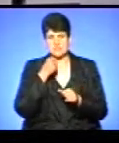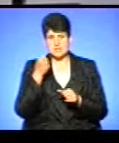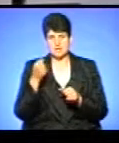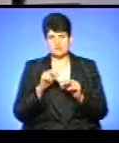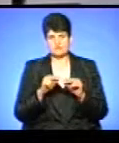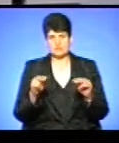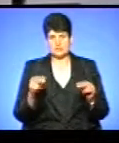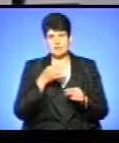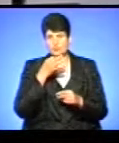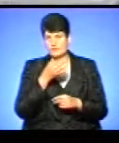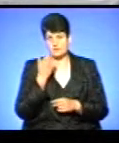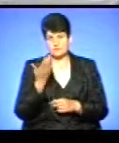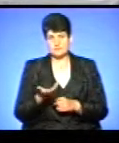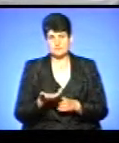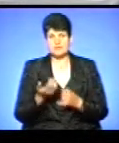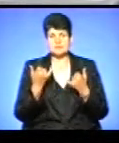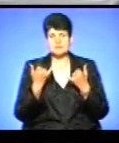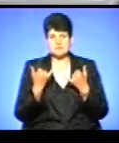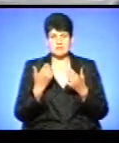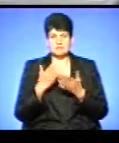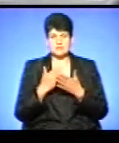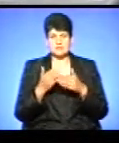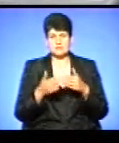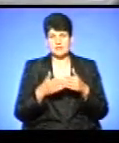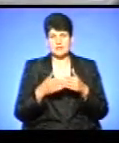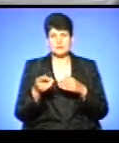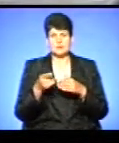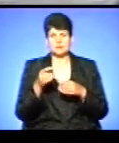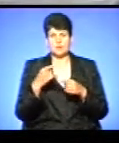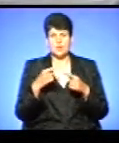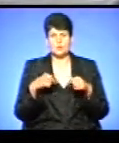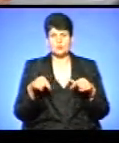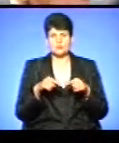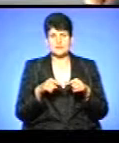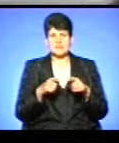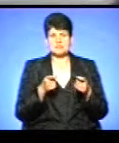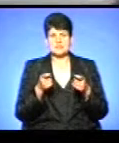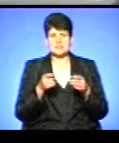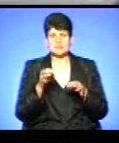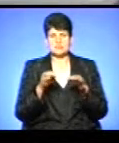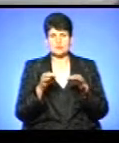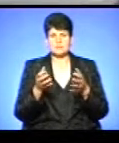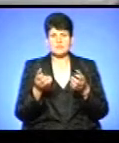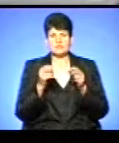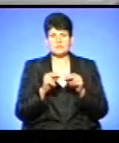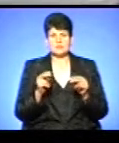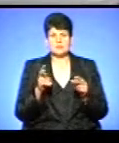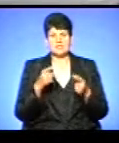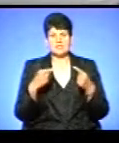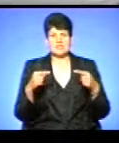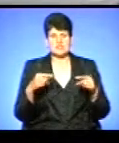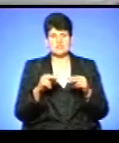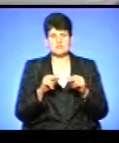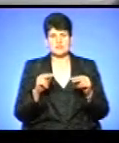ніхто не несе. Зараз ми знаходимося під Тернопільським окружним адміністративним судом. Підтримати вчителів прийшли інші вчителі,